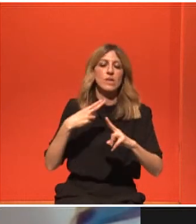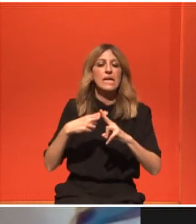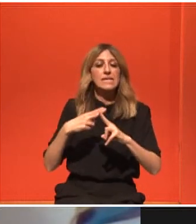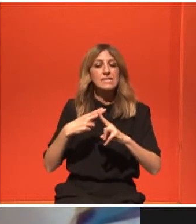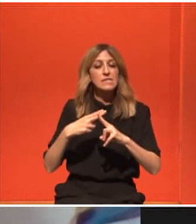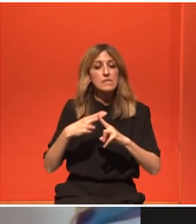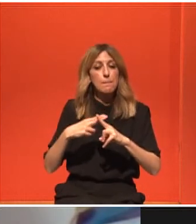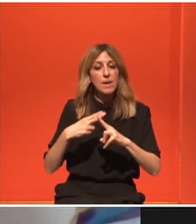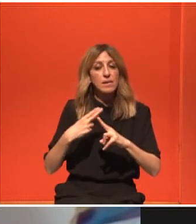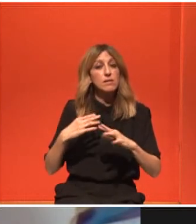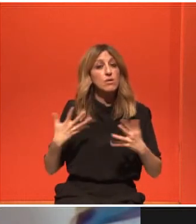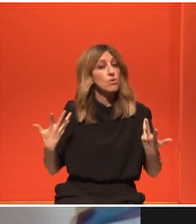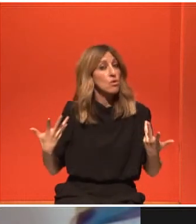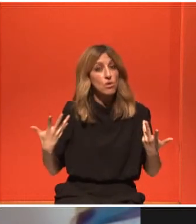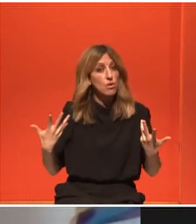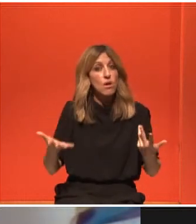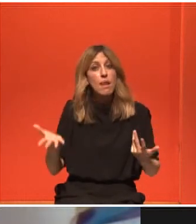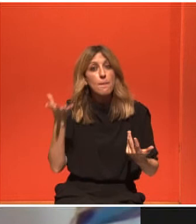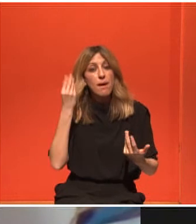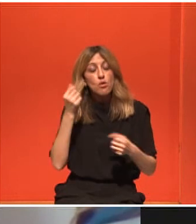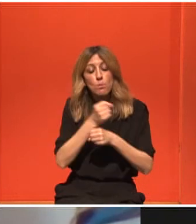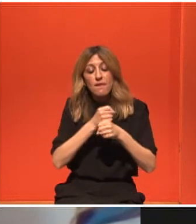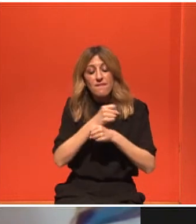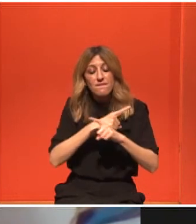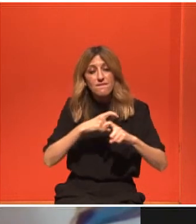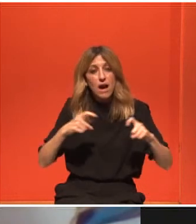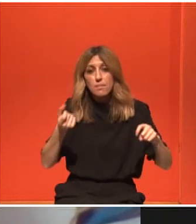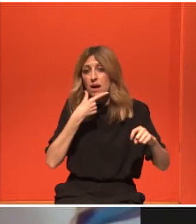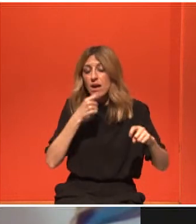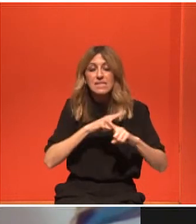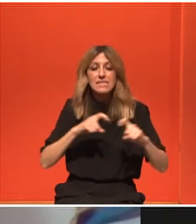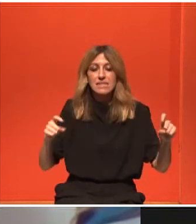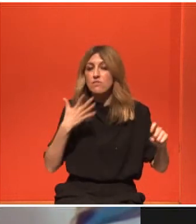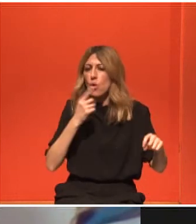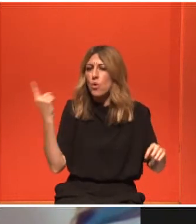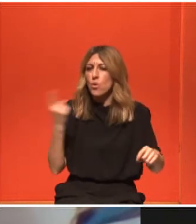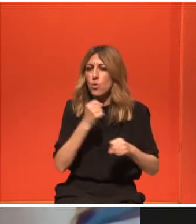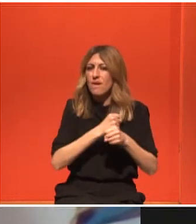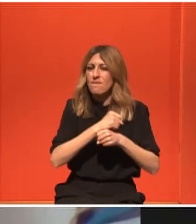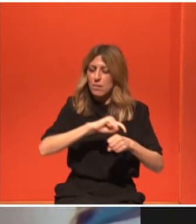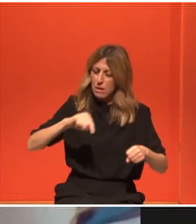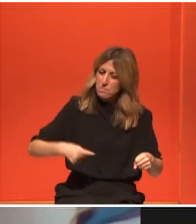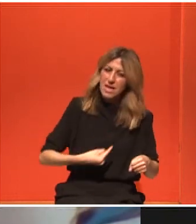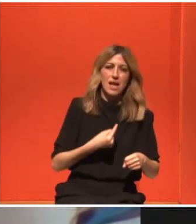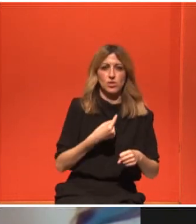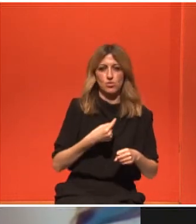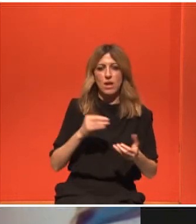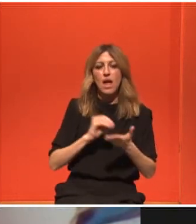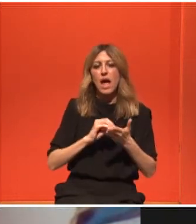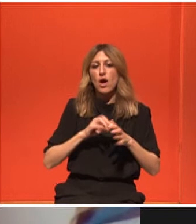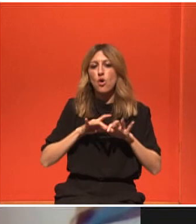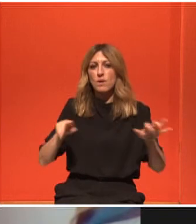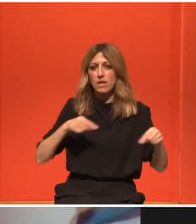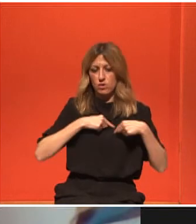εικόνα τι φάρμακα παίρνει, γιατί έχουμε παρενέργειες. Αν υπάρχουν μεταστάσεις παραγωγής χαρή,